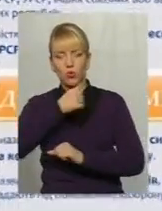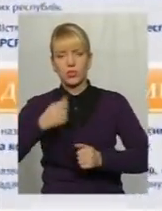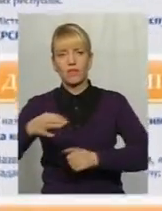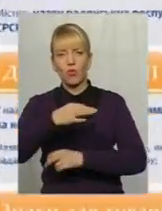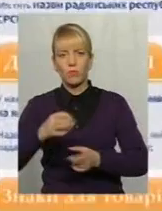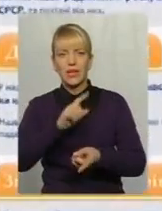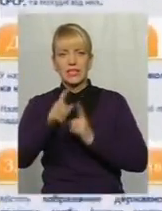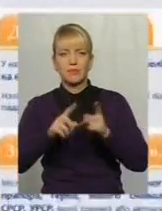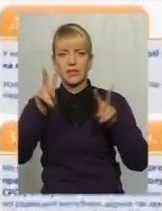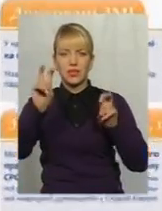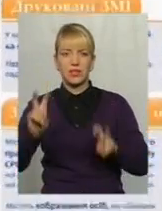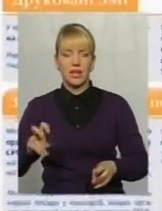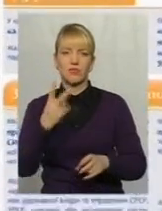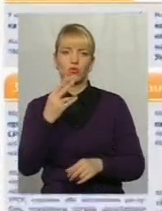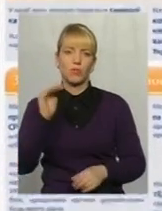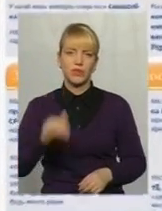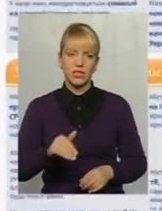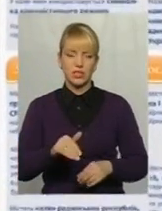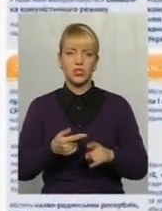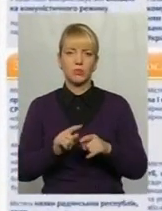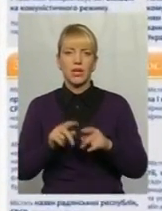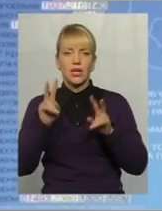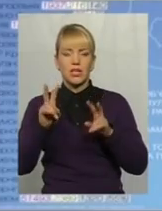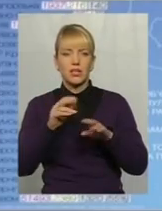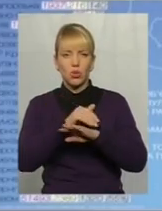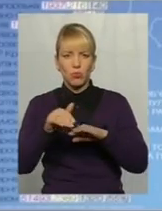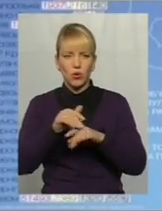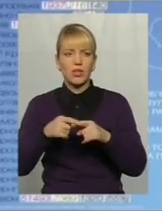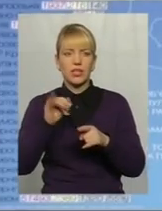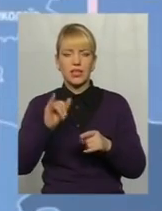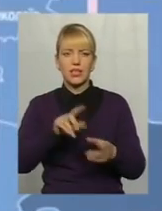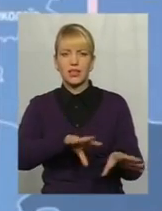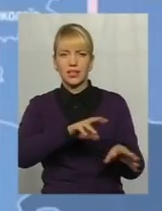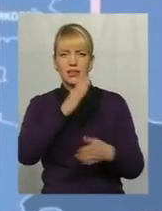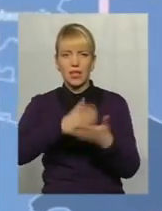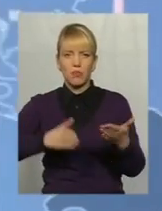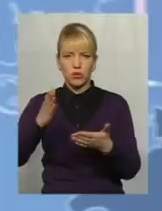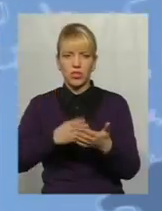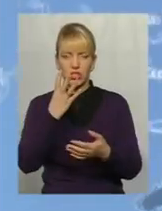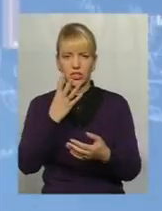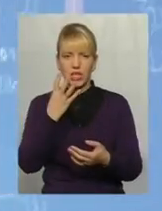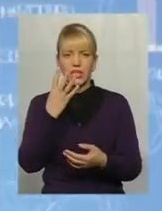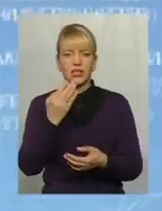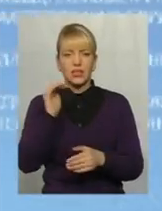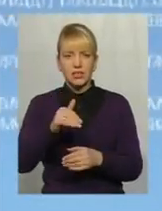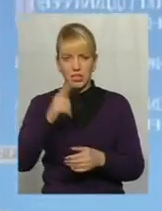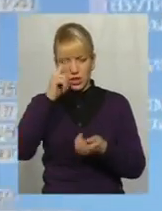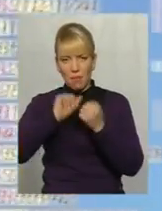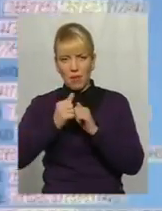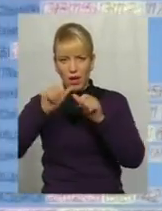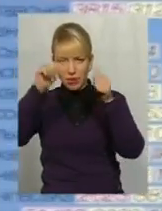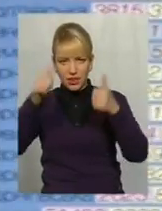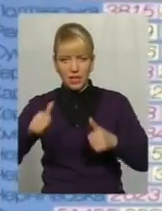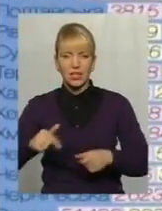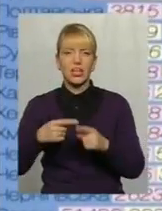області змінили назви майже двом тисячам топонімів. Демонтували 104 пам'ятника і пам'ятні знаки, 64 з яких –